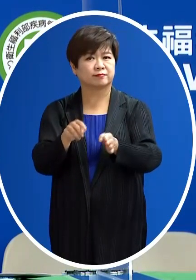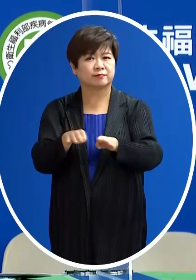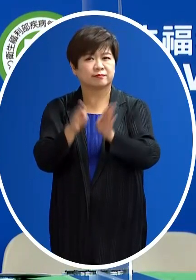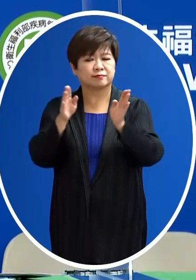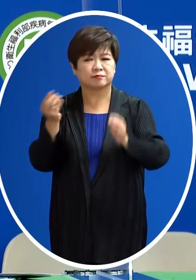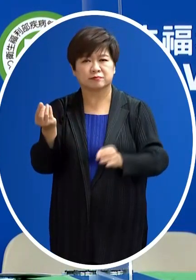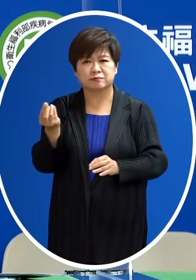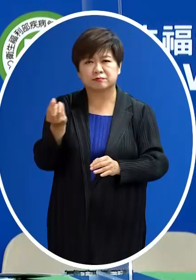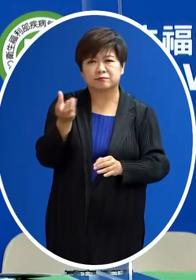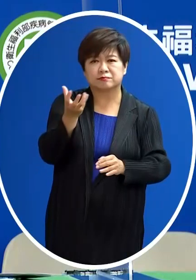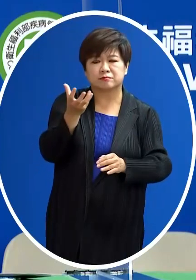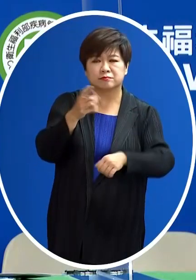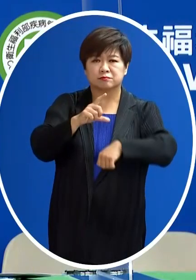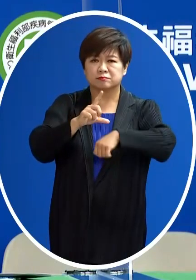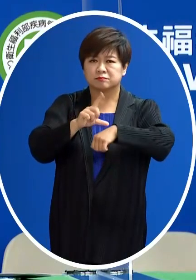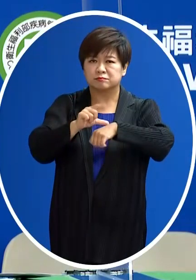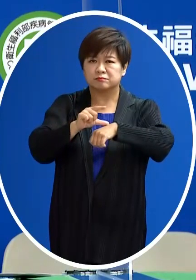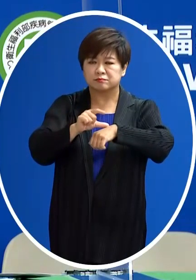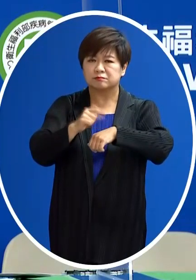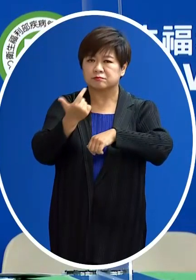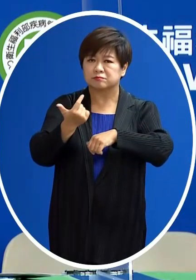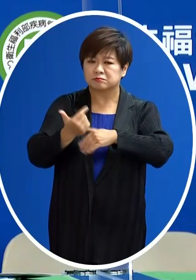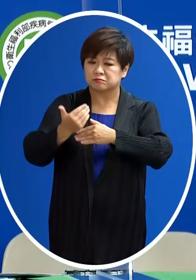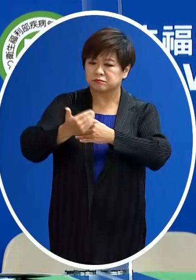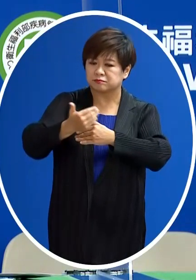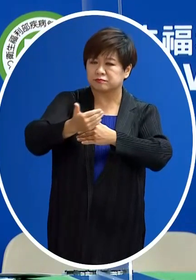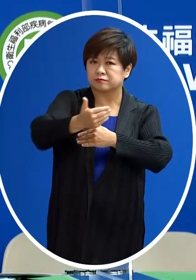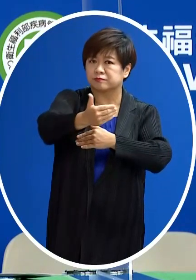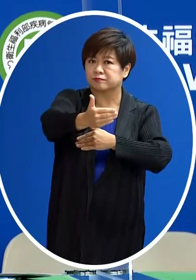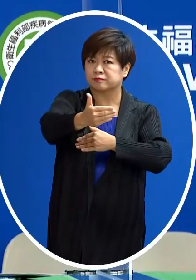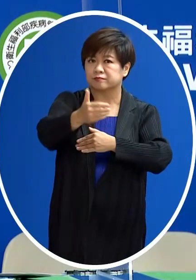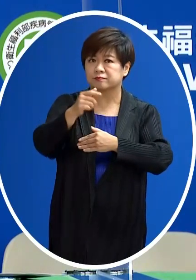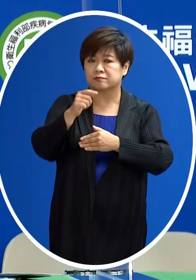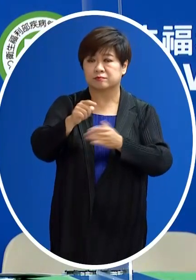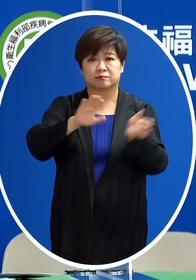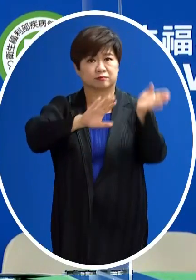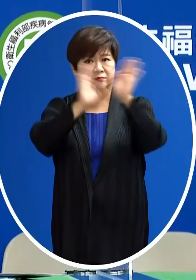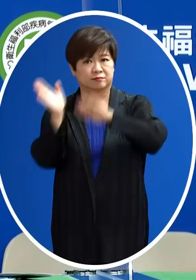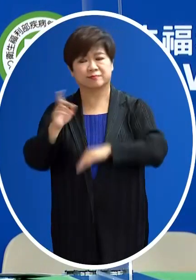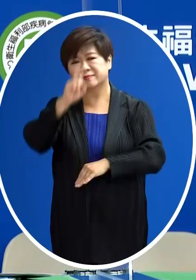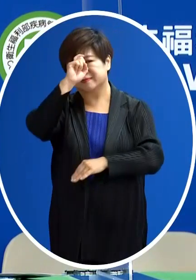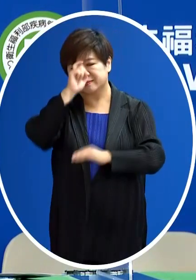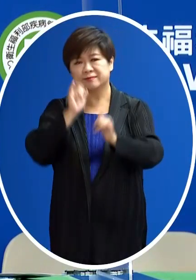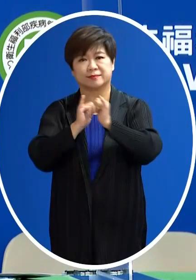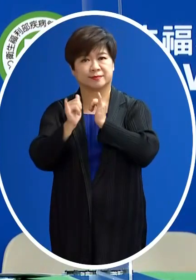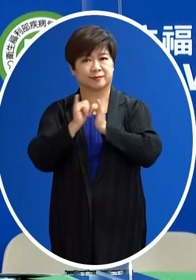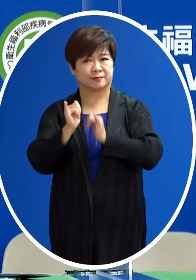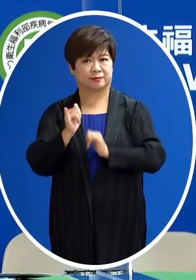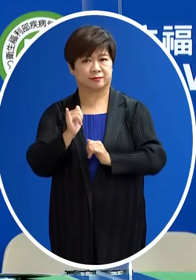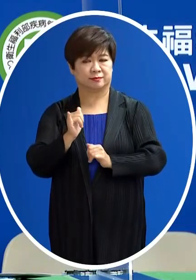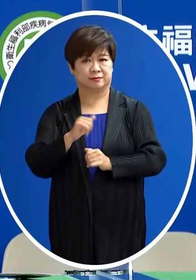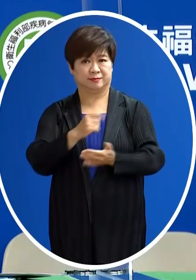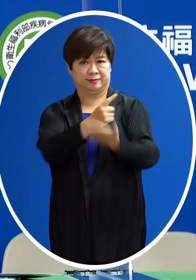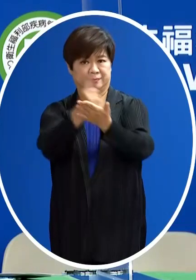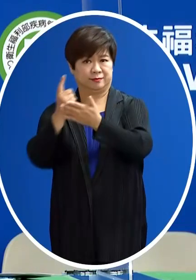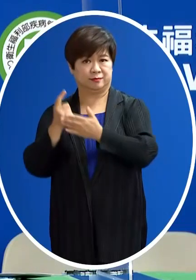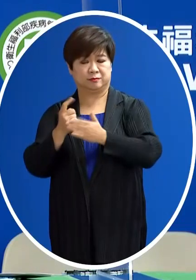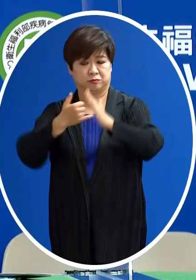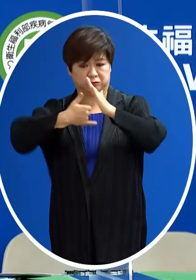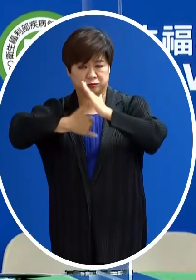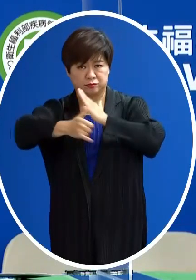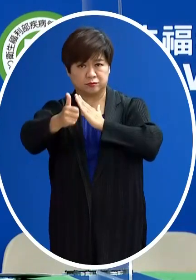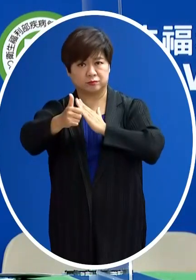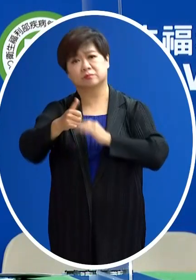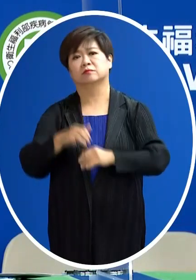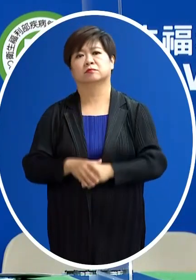升 那事實上都需要一段的時間那這個部分 那我們就是請民眾 就是帶出外出